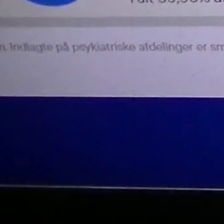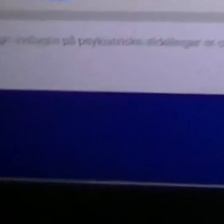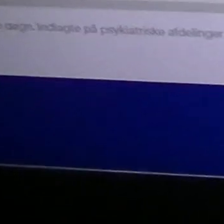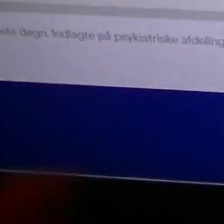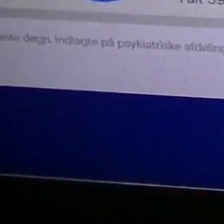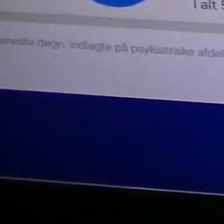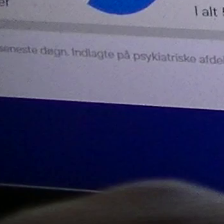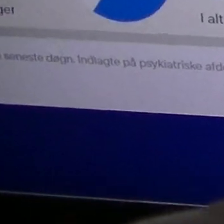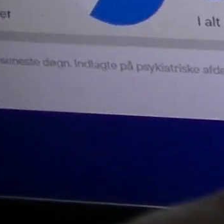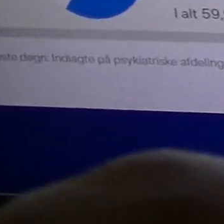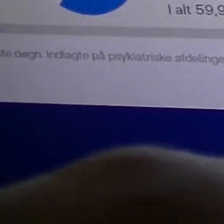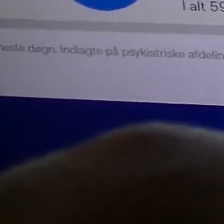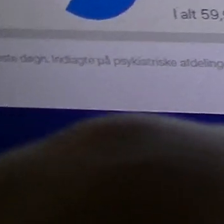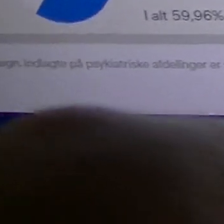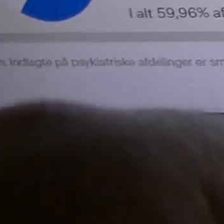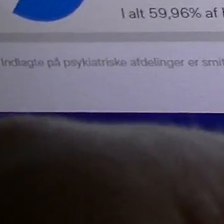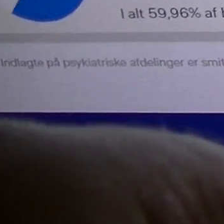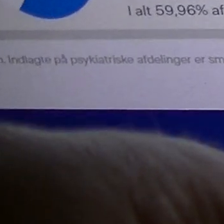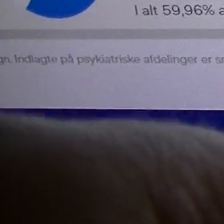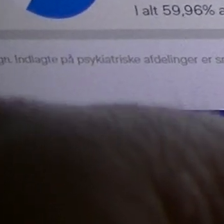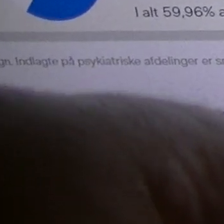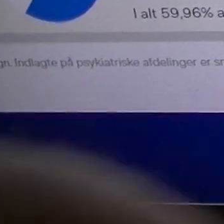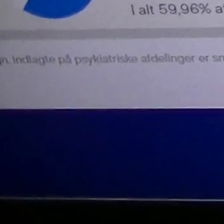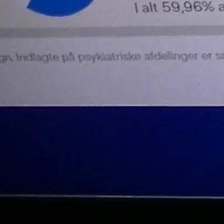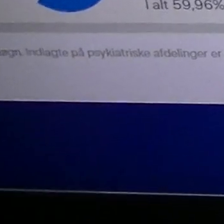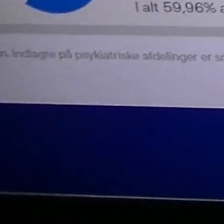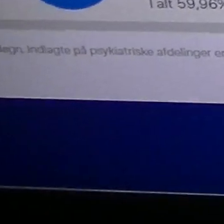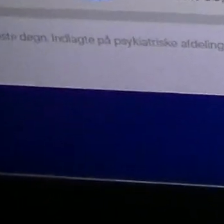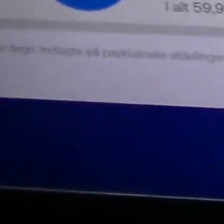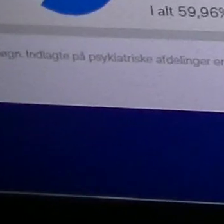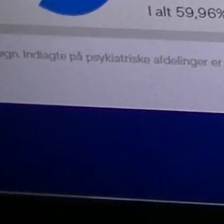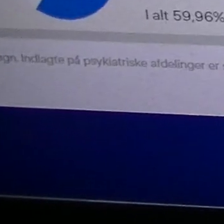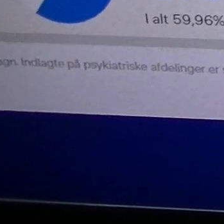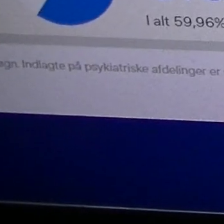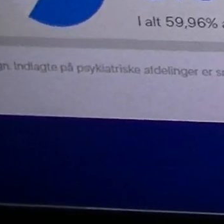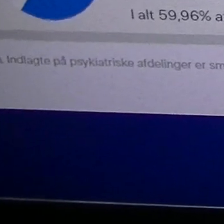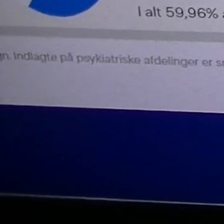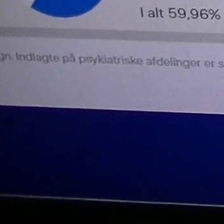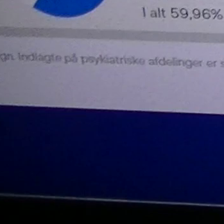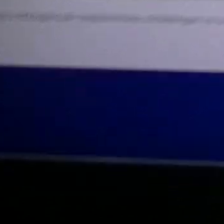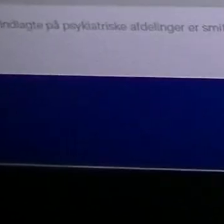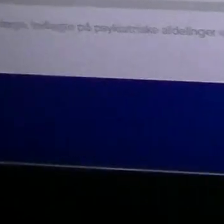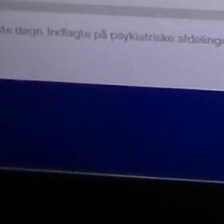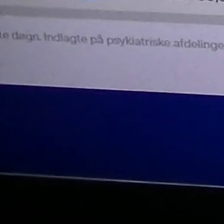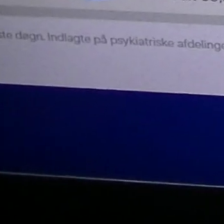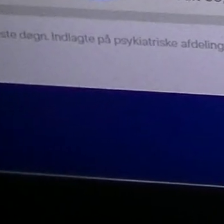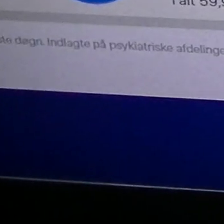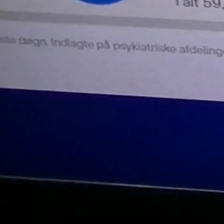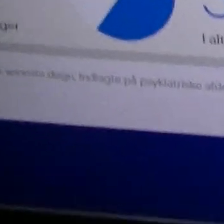procenten er jo nærmest over 20 procent. Den kan jo så stige til 25 og 30 procent jo.